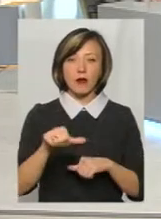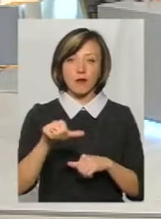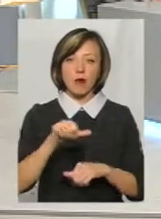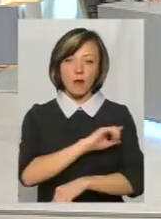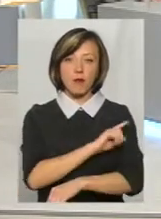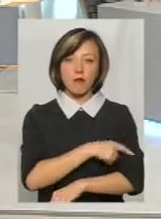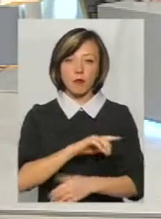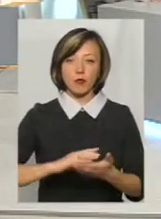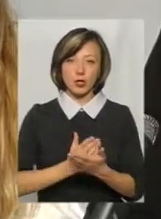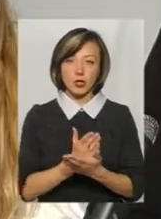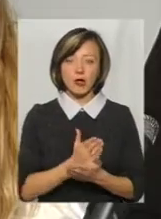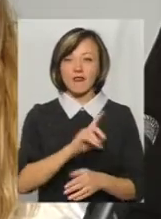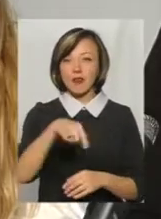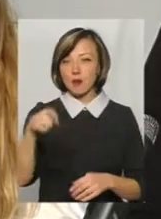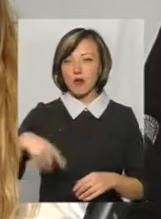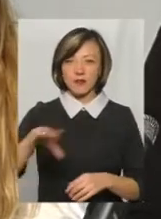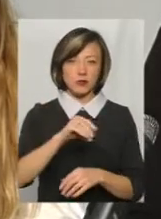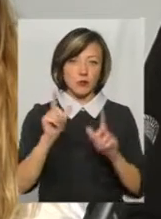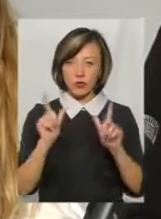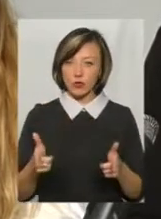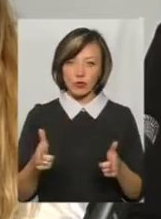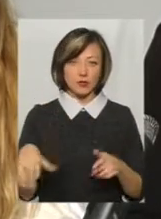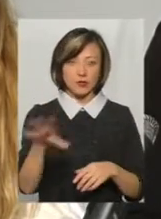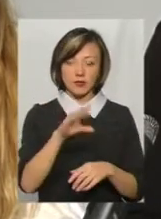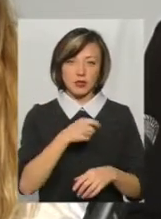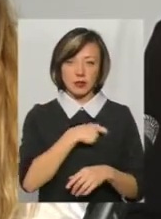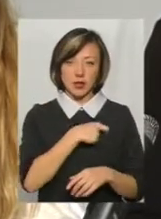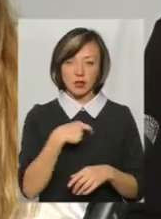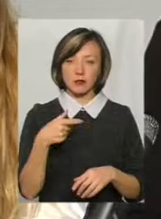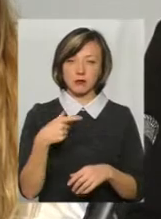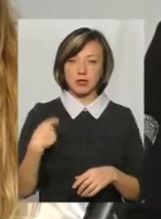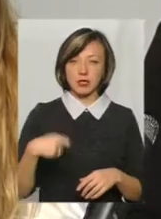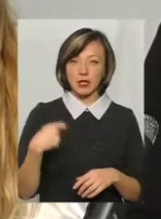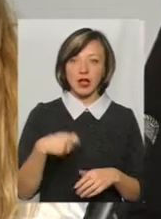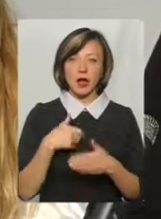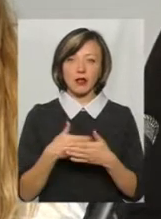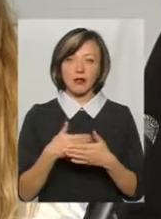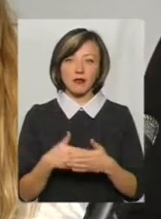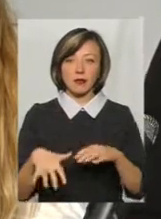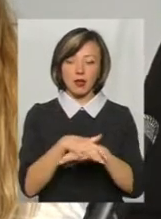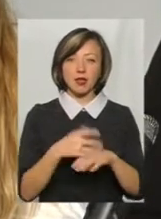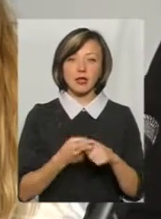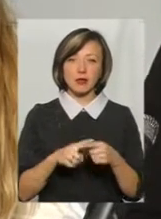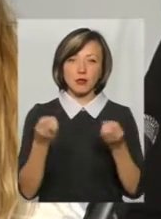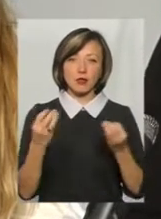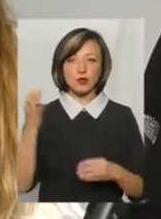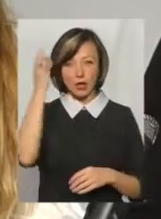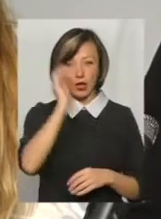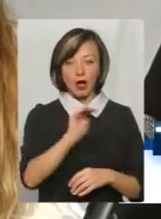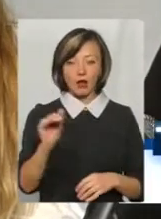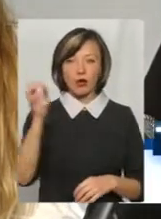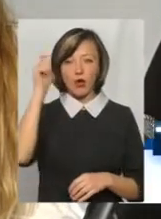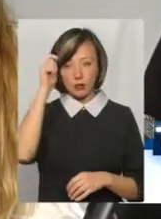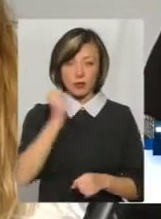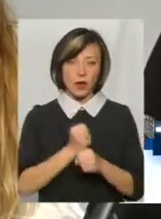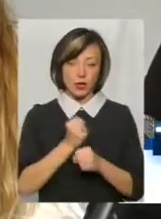Майдані були вимоги, ми всі на них погодилися, абсолютно всі, при чому і депутати, і президенти, і активісти, які стояли на Майдані. Просто це нагадування, що хлопці працюйте.